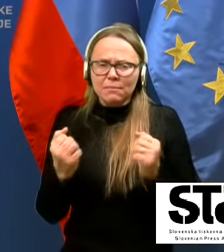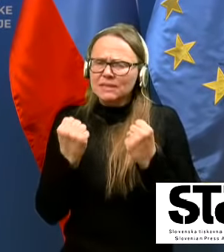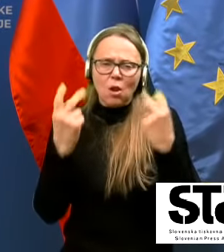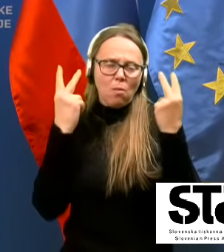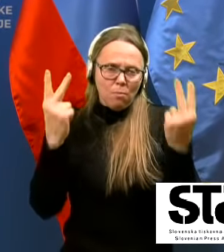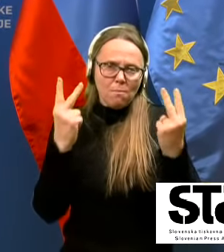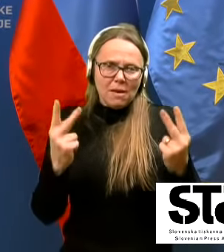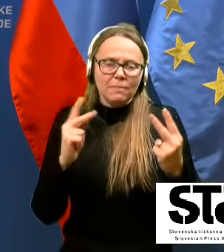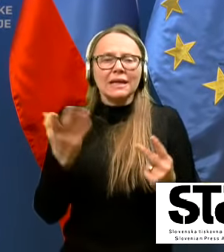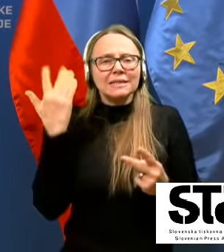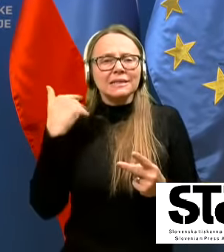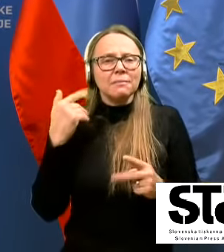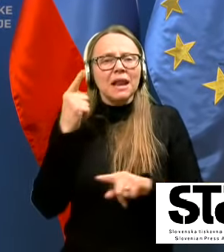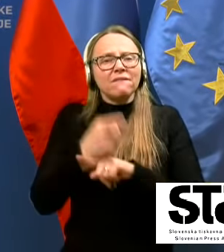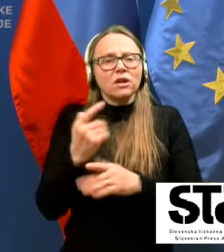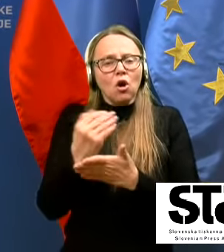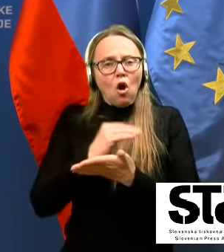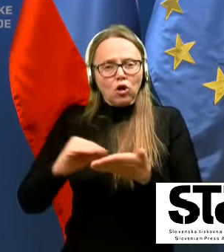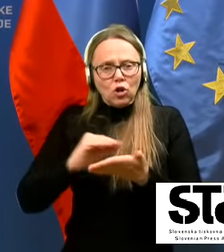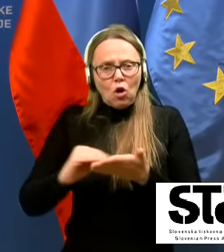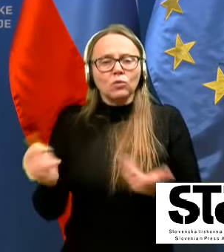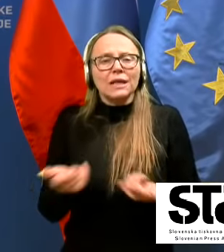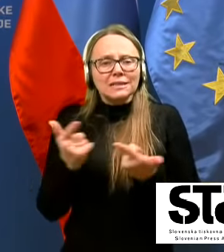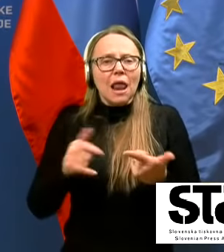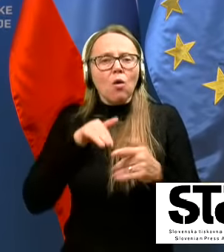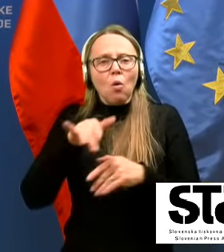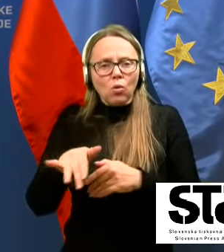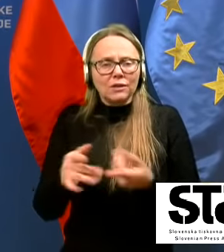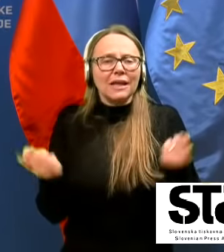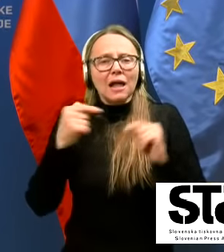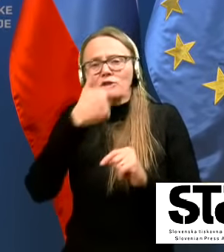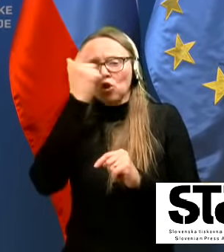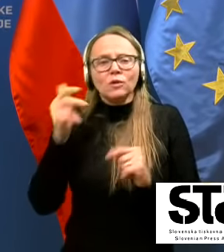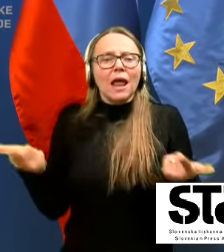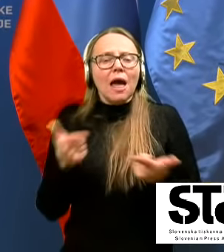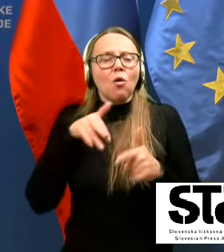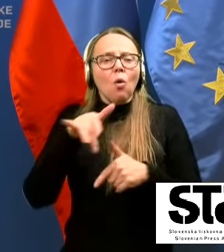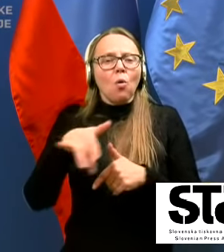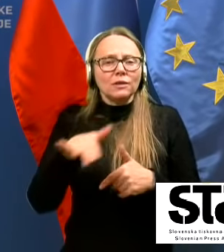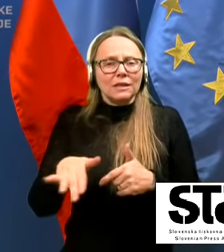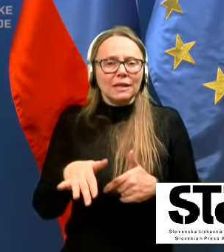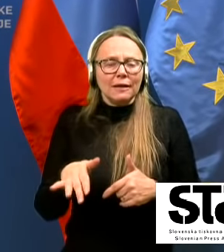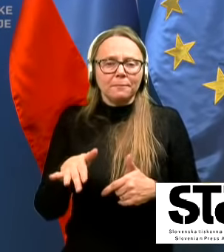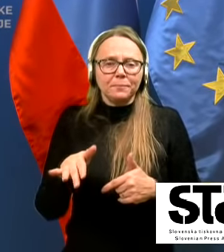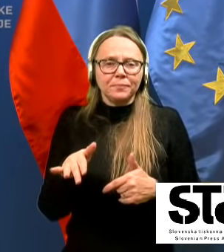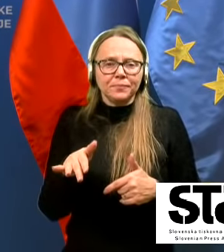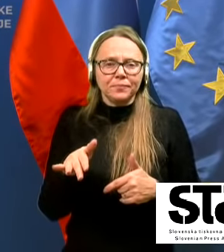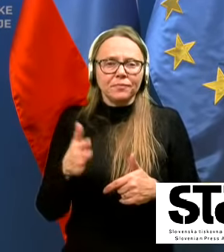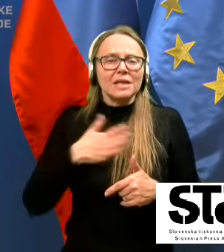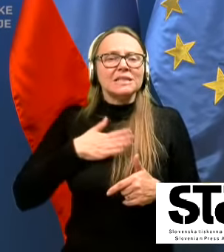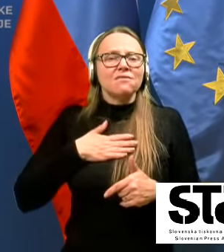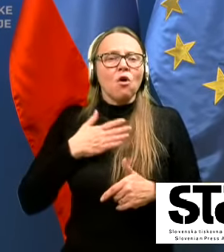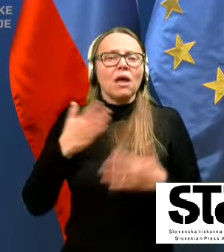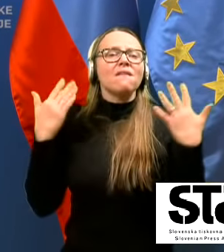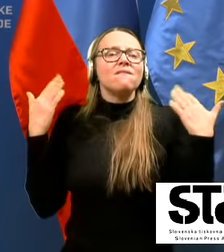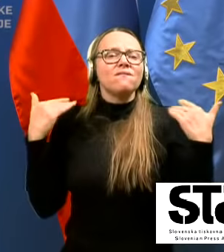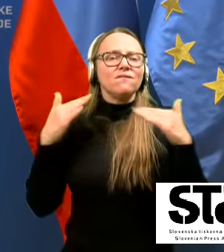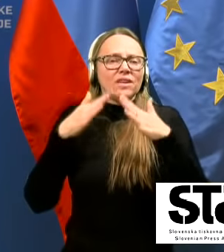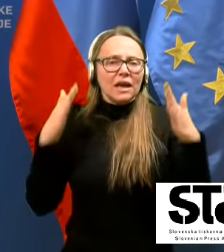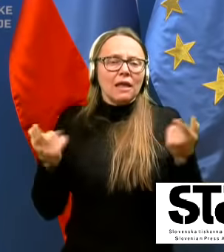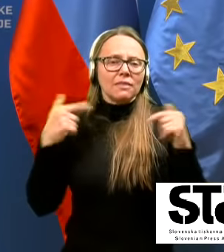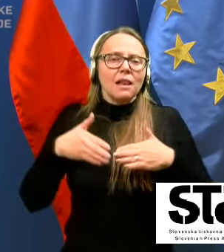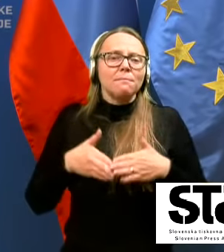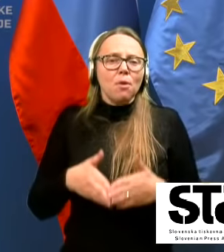pomembne izjeme, ki so bile v odloku, so bile, da ste lahko hodili ali pa da so ljudje lahko hodili na svoj vikenda ali pa svoja